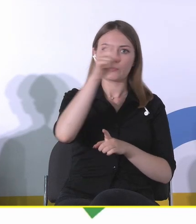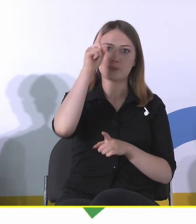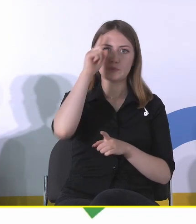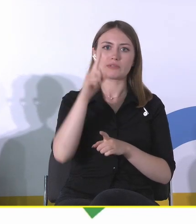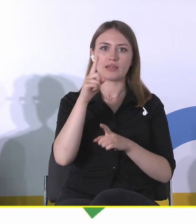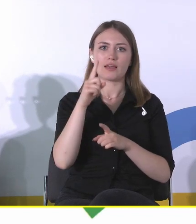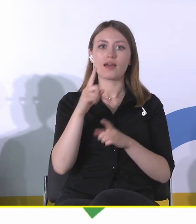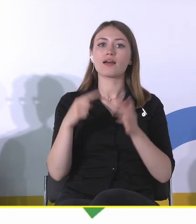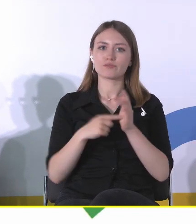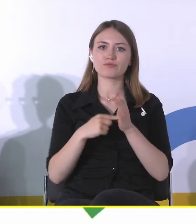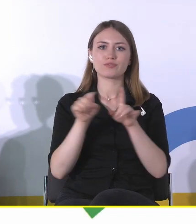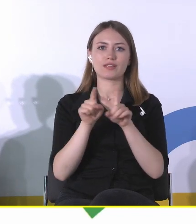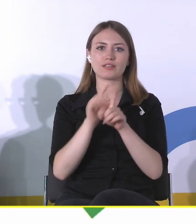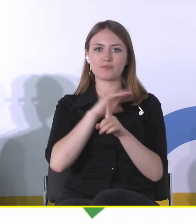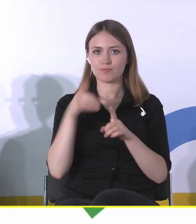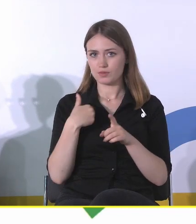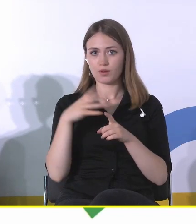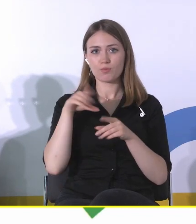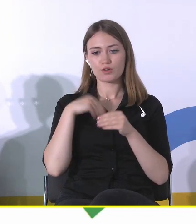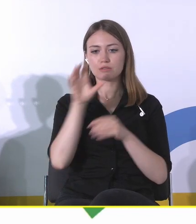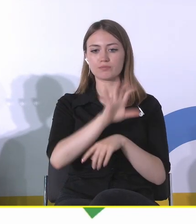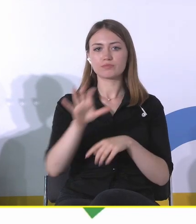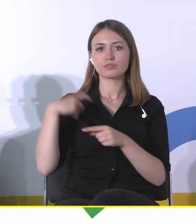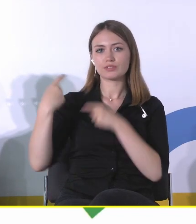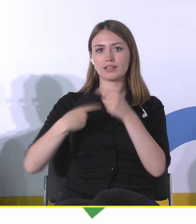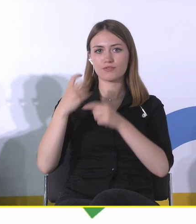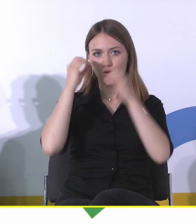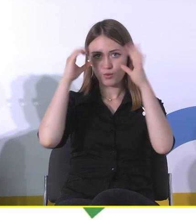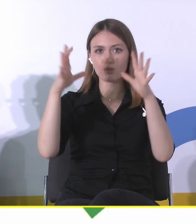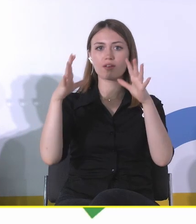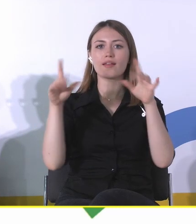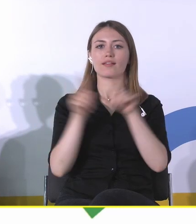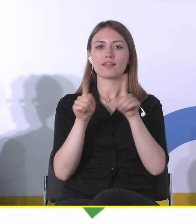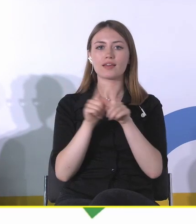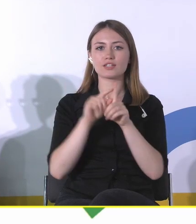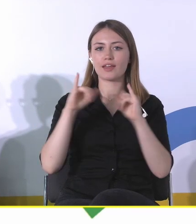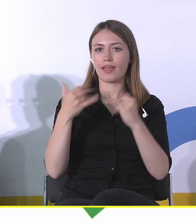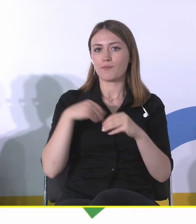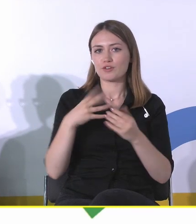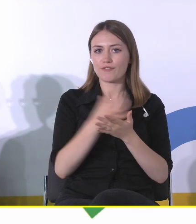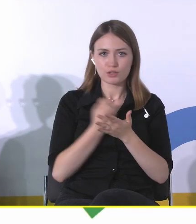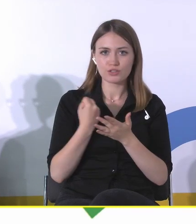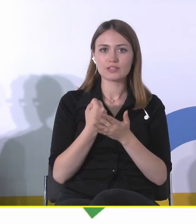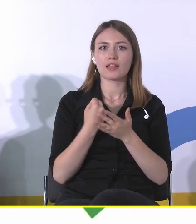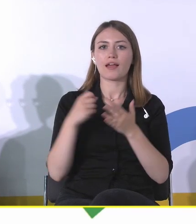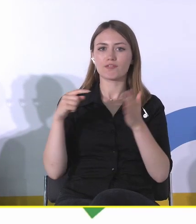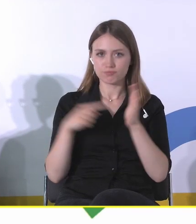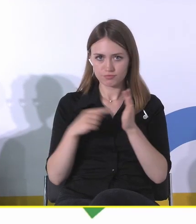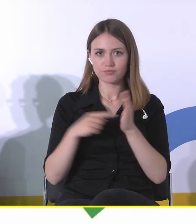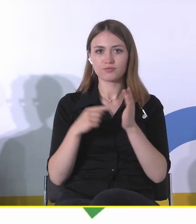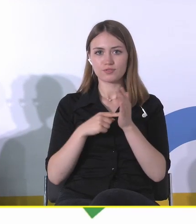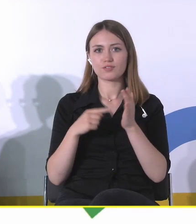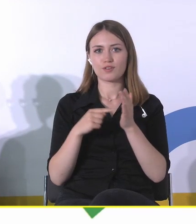moglibyśmy patrzeć na dziedzictwo kulturowe i jak możemy je wykorzystać, by z tym wyzwaniem, jakie, no przynajmniej